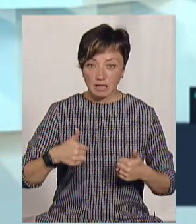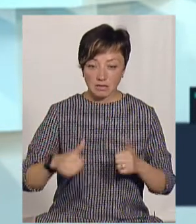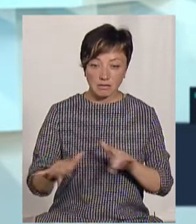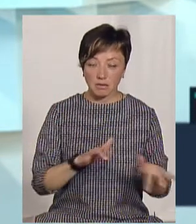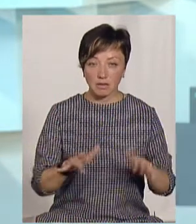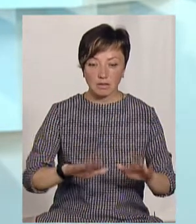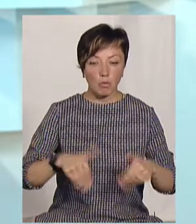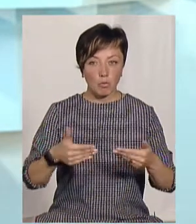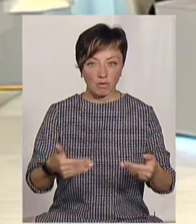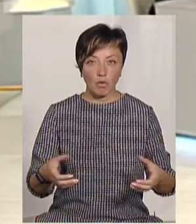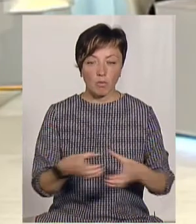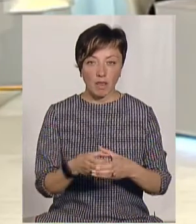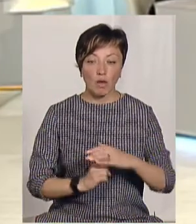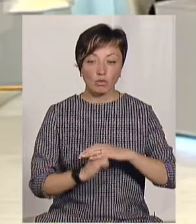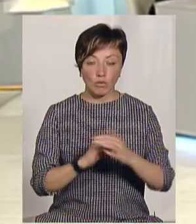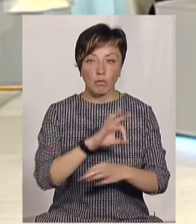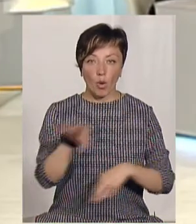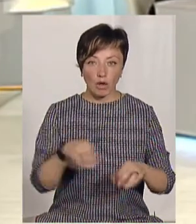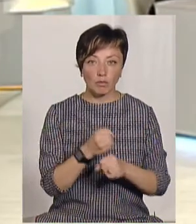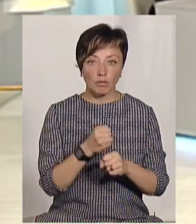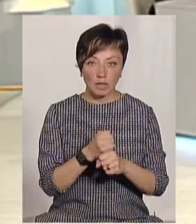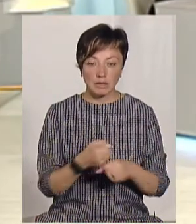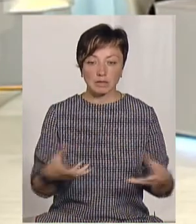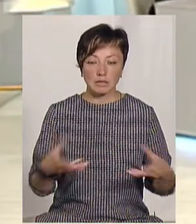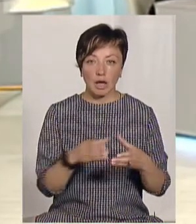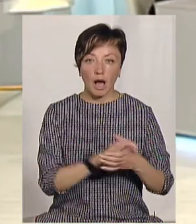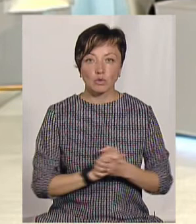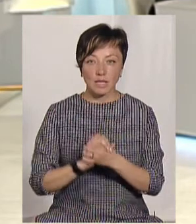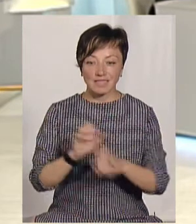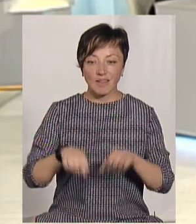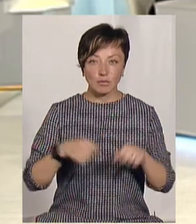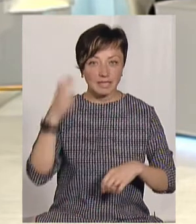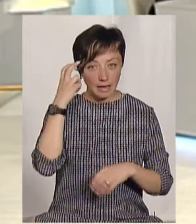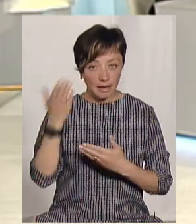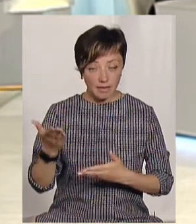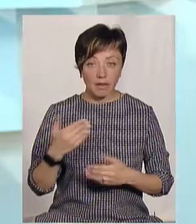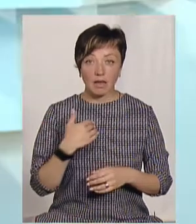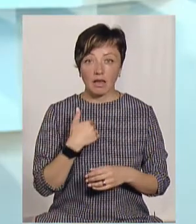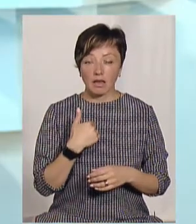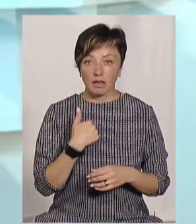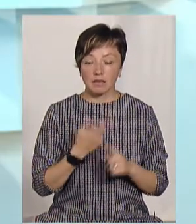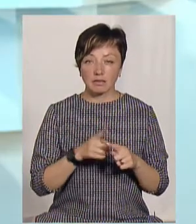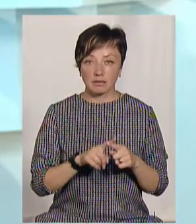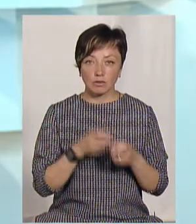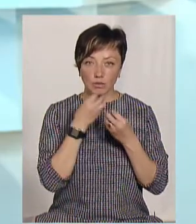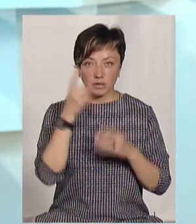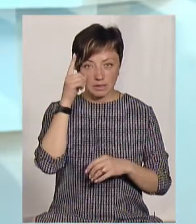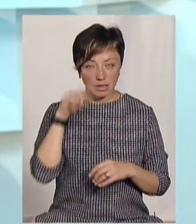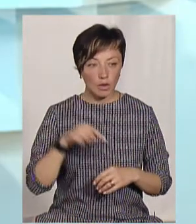запропонували громаді на основі того проєкту, що вони робили за асоціалістю велосипедистів Києва, бо я того асоціалістів теж добре знаю,